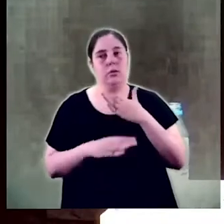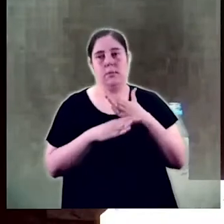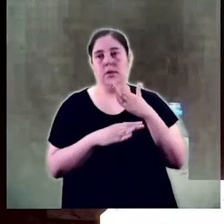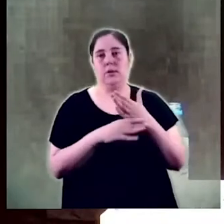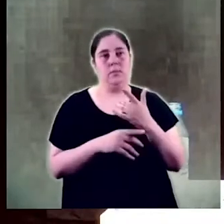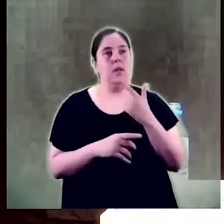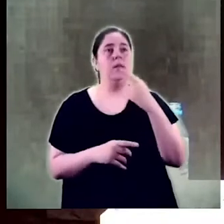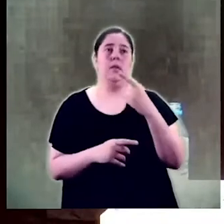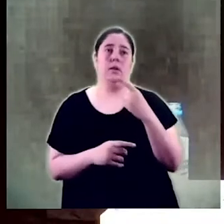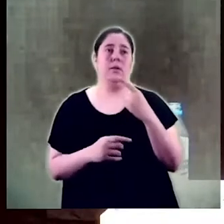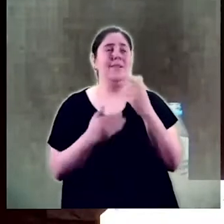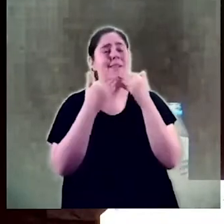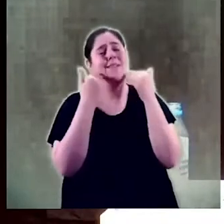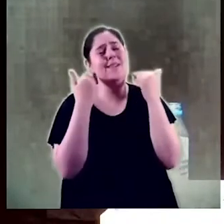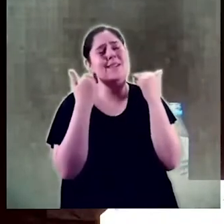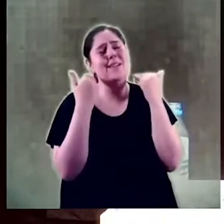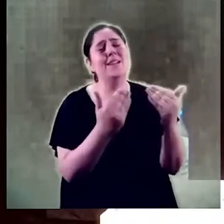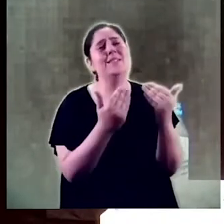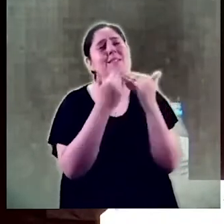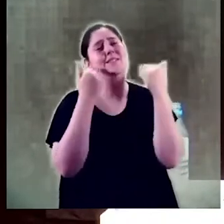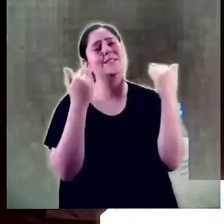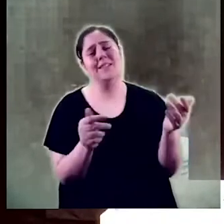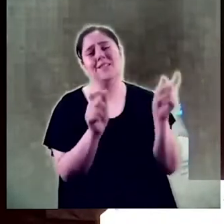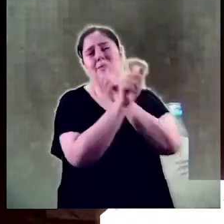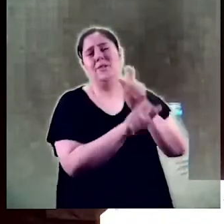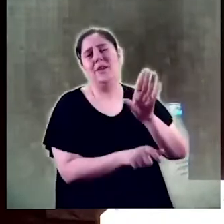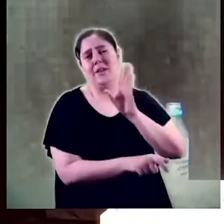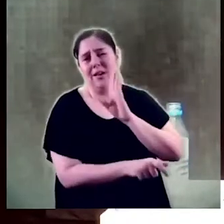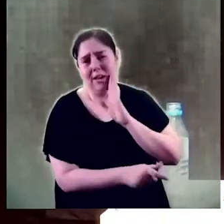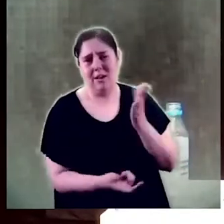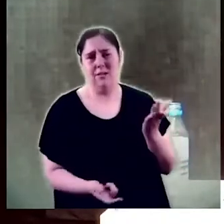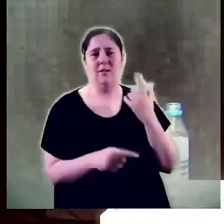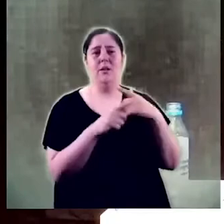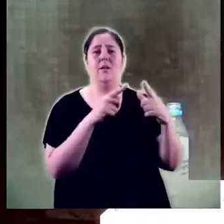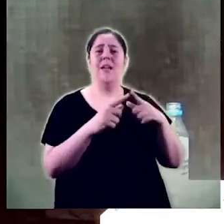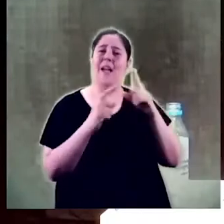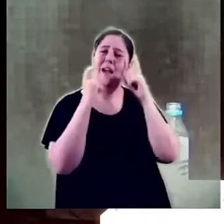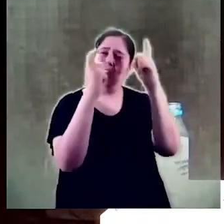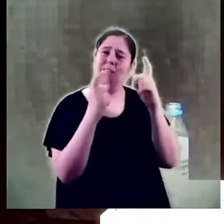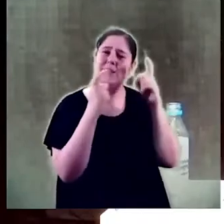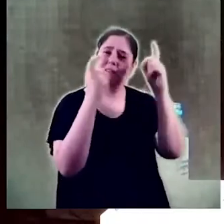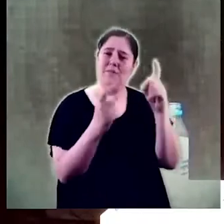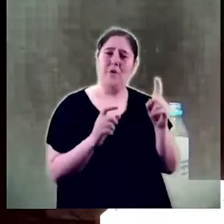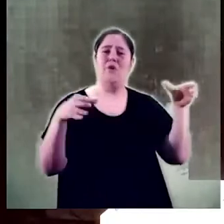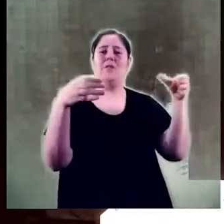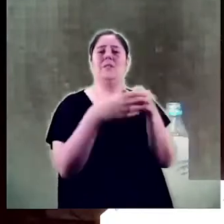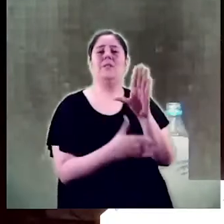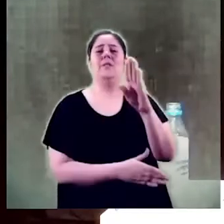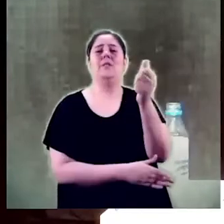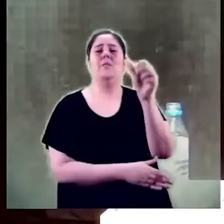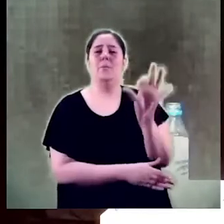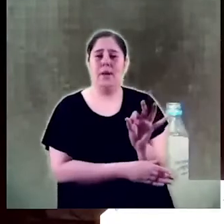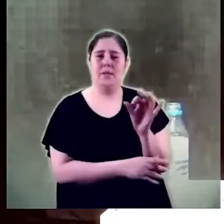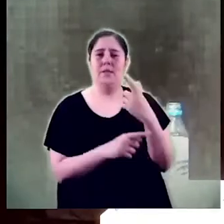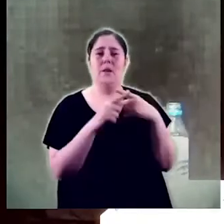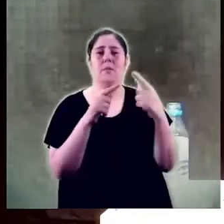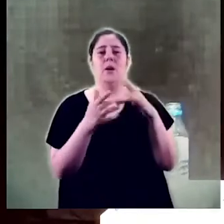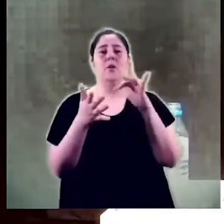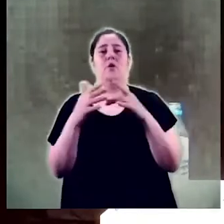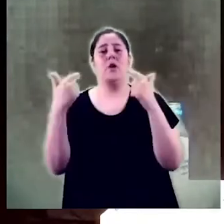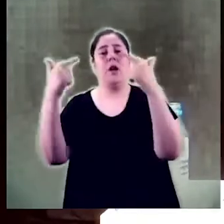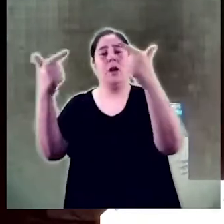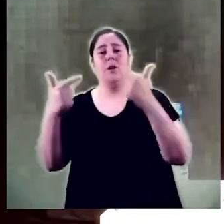em cansaré mai de fer-los arribar al meu agraïment personal. Des de l'esforç del pas que ha hagut de bregar